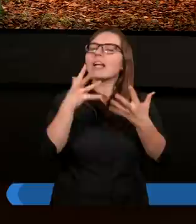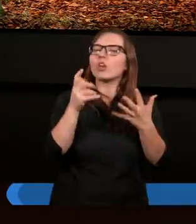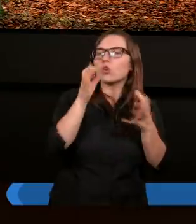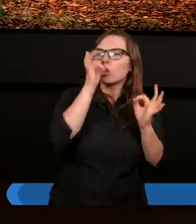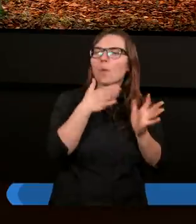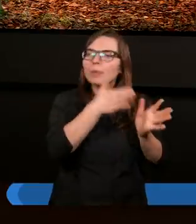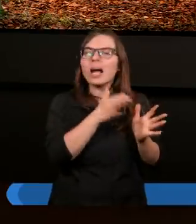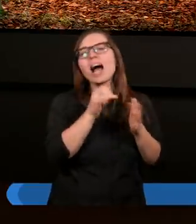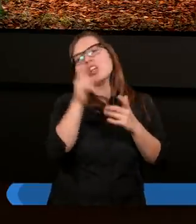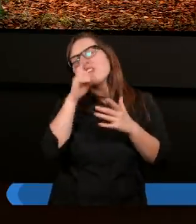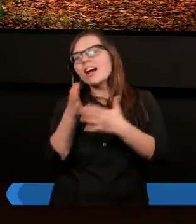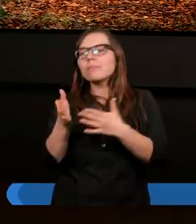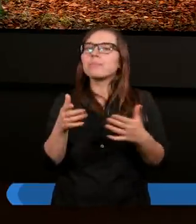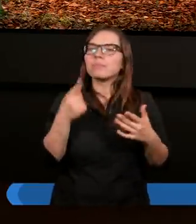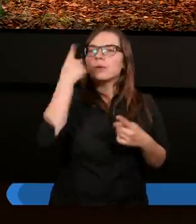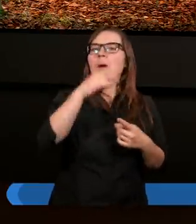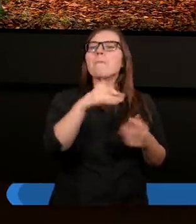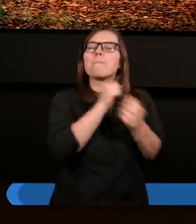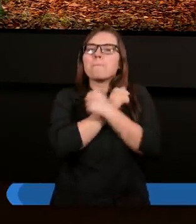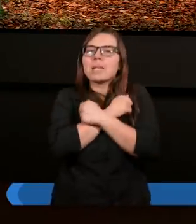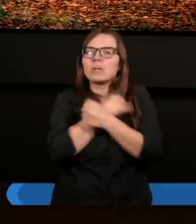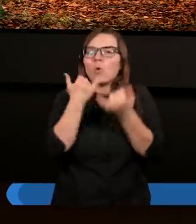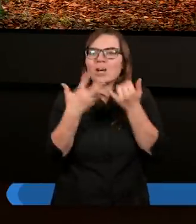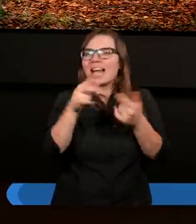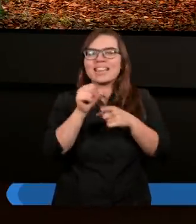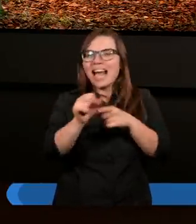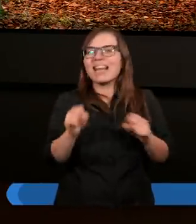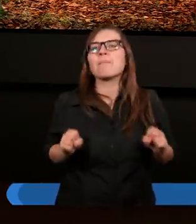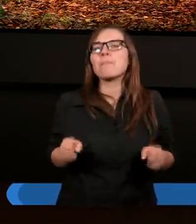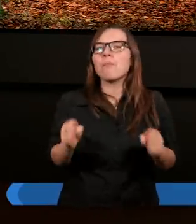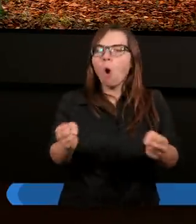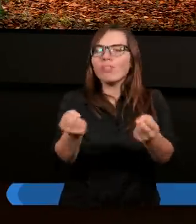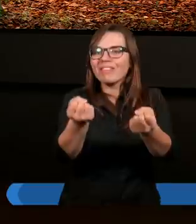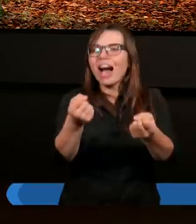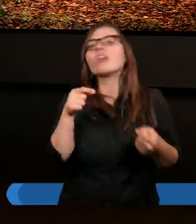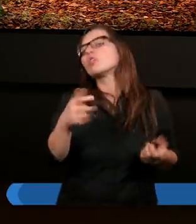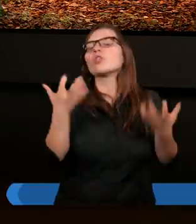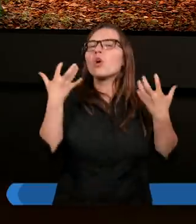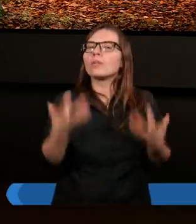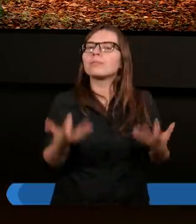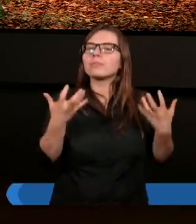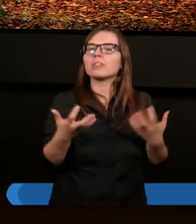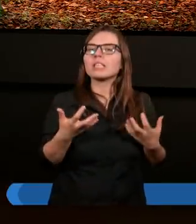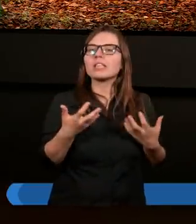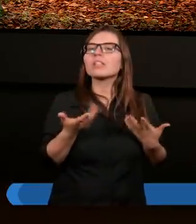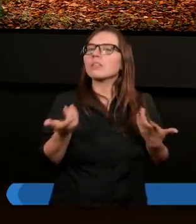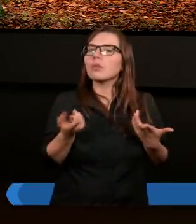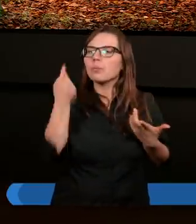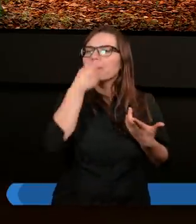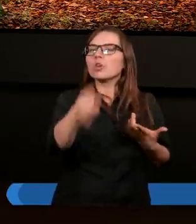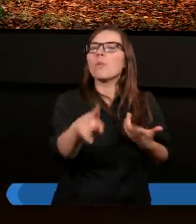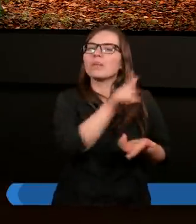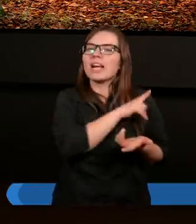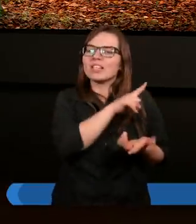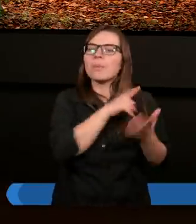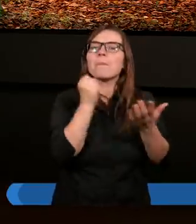Jeśli miłość nie jest motywacją, to to przestrzeganie